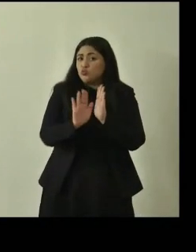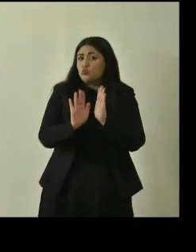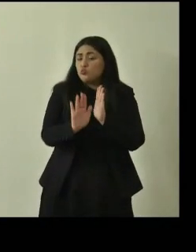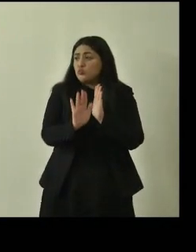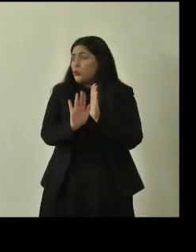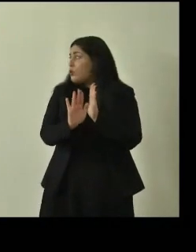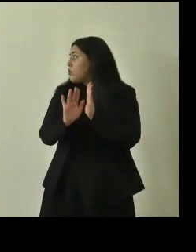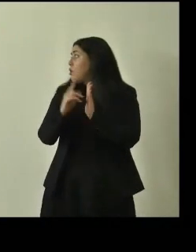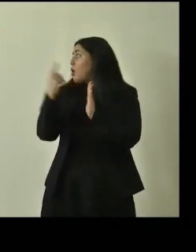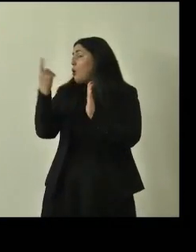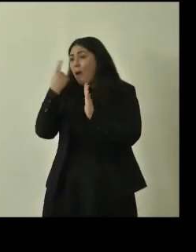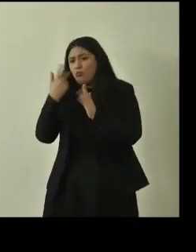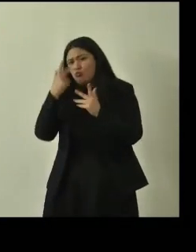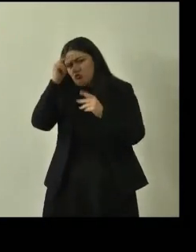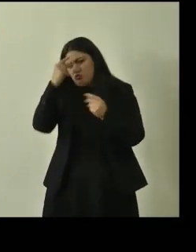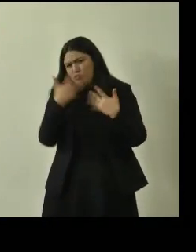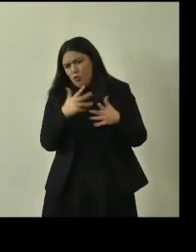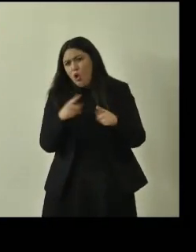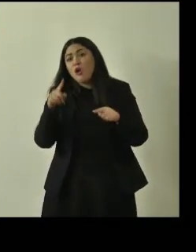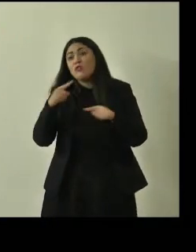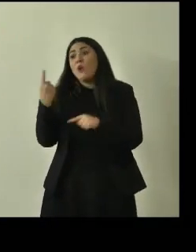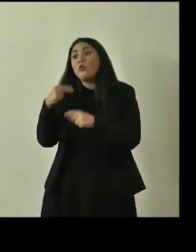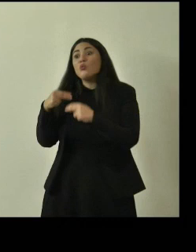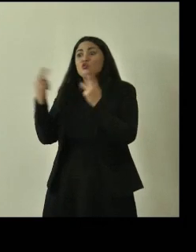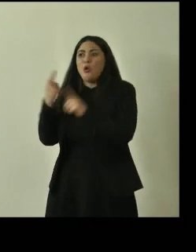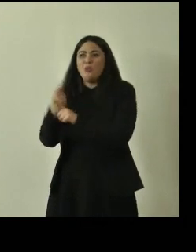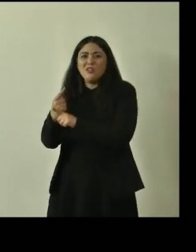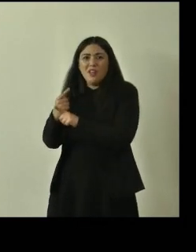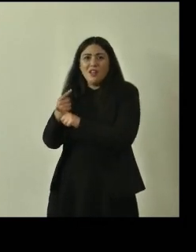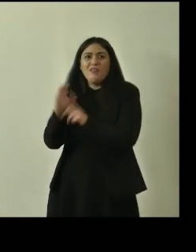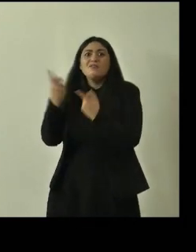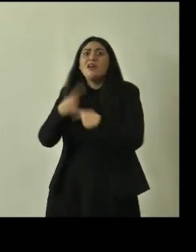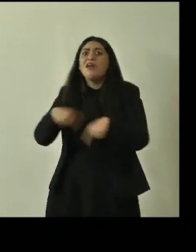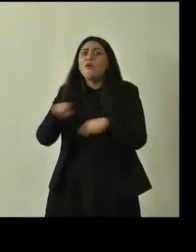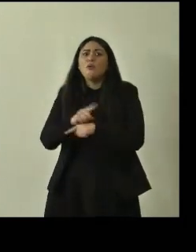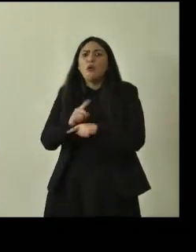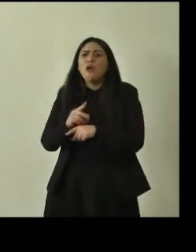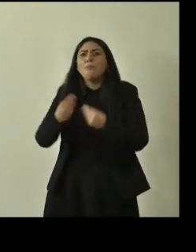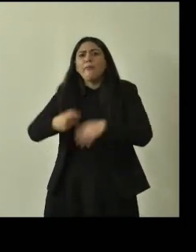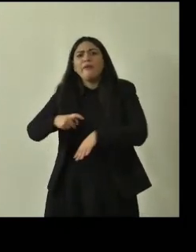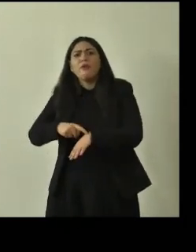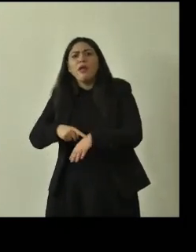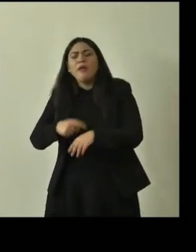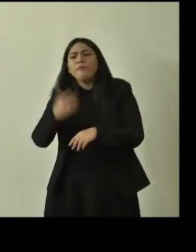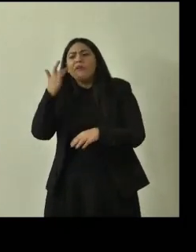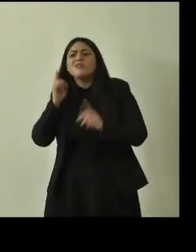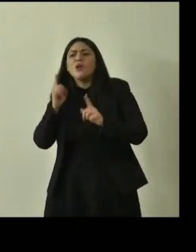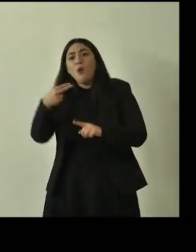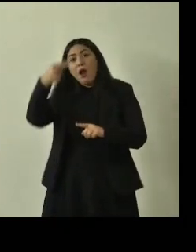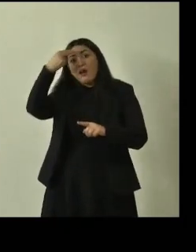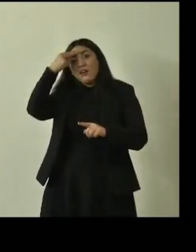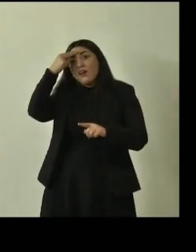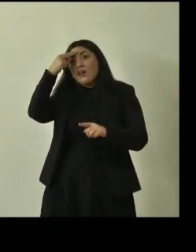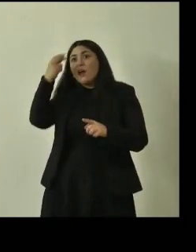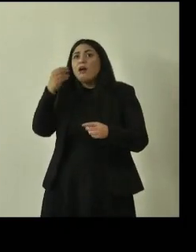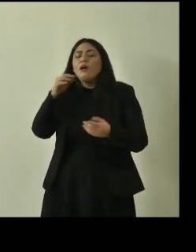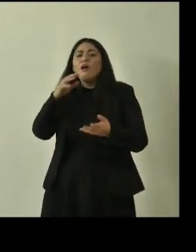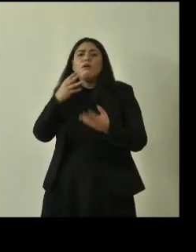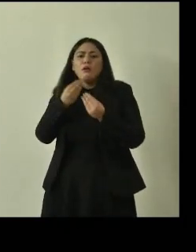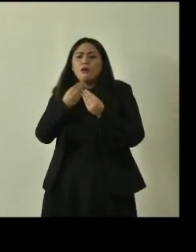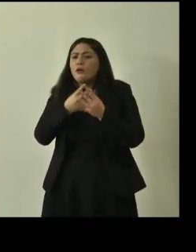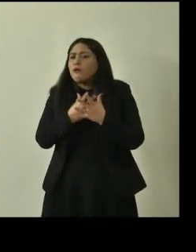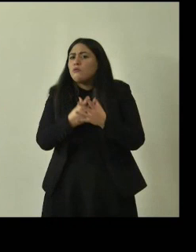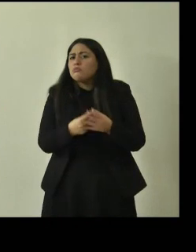alcune conosciute, alcune da scoprire e se non facciamo in fretta rischiamo che la memoria popolare di quella zona lì